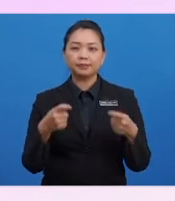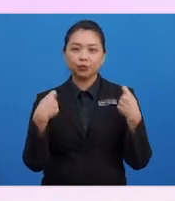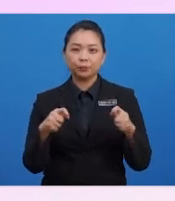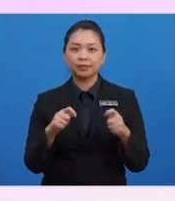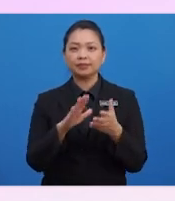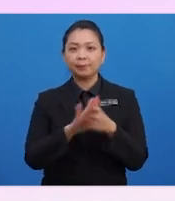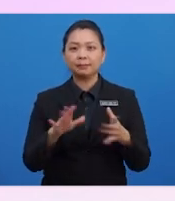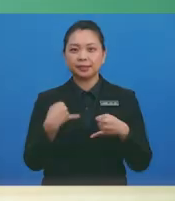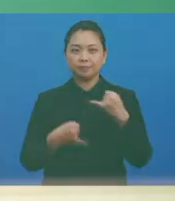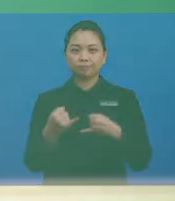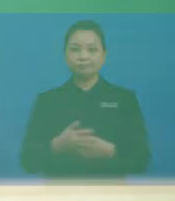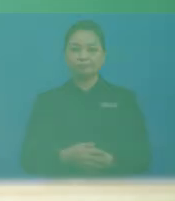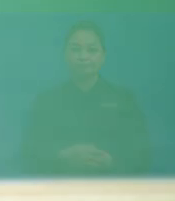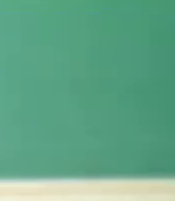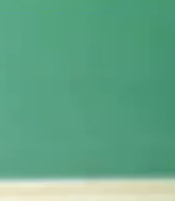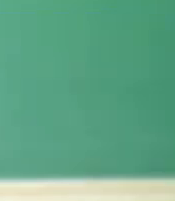dan selamat berjaya.